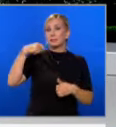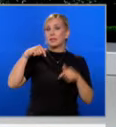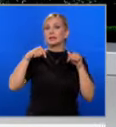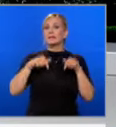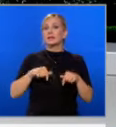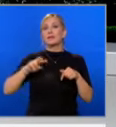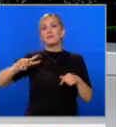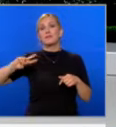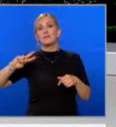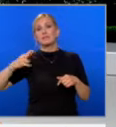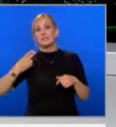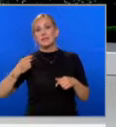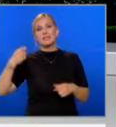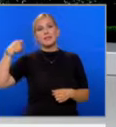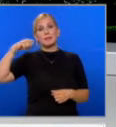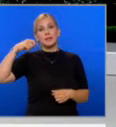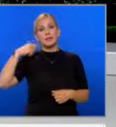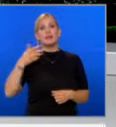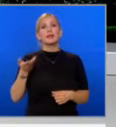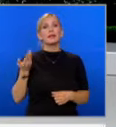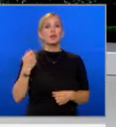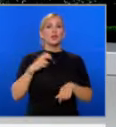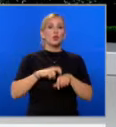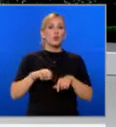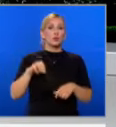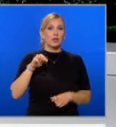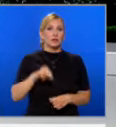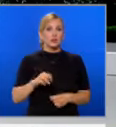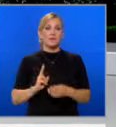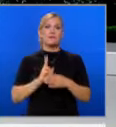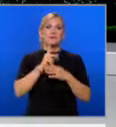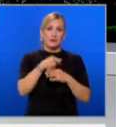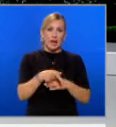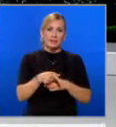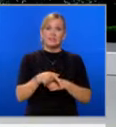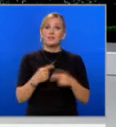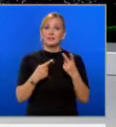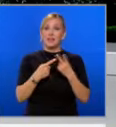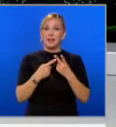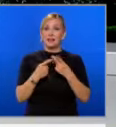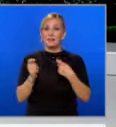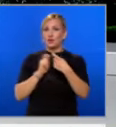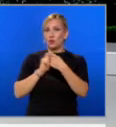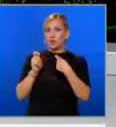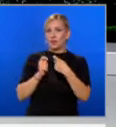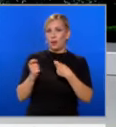сегашният вице-президент Камала Харис и бившия държавен глава Доналд Тръмп влязоха в телевизионен дуел.